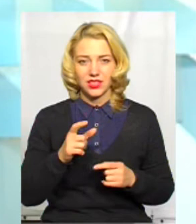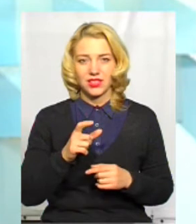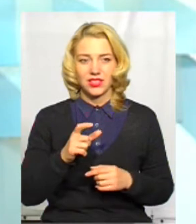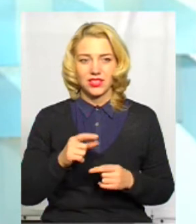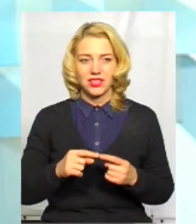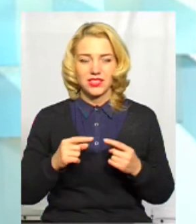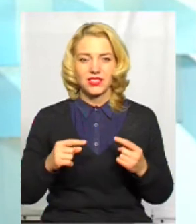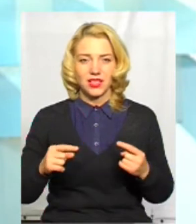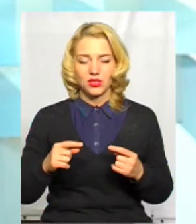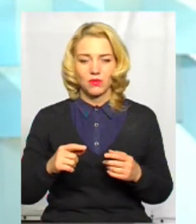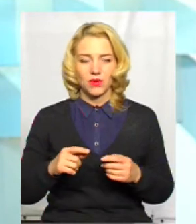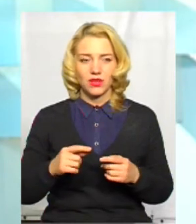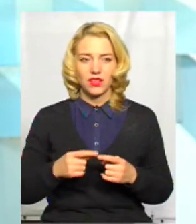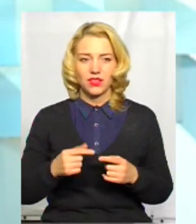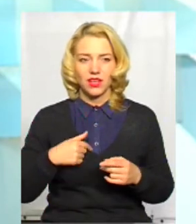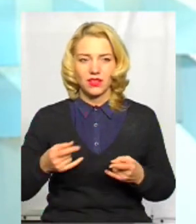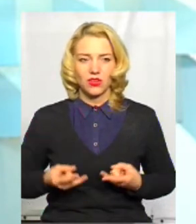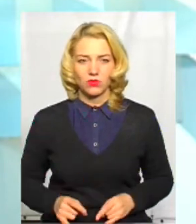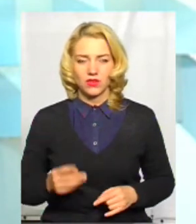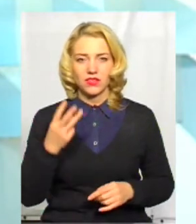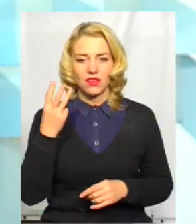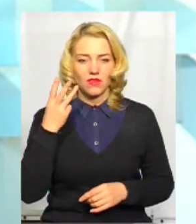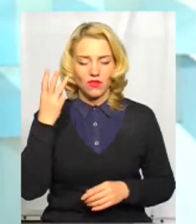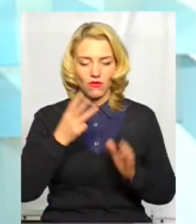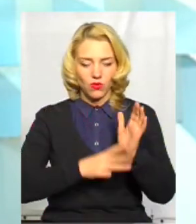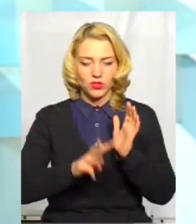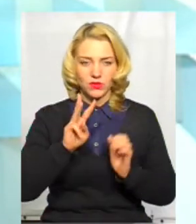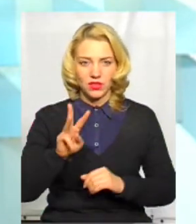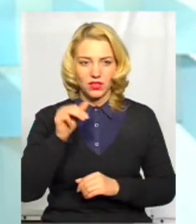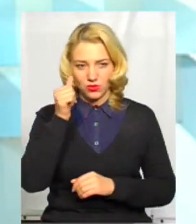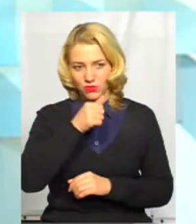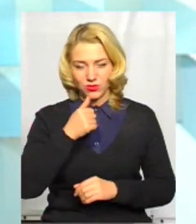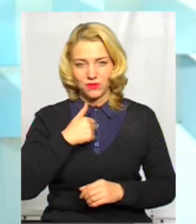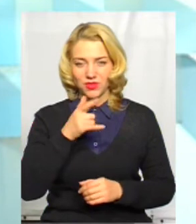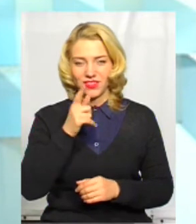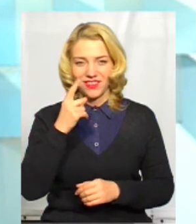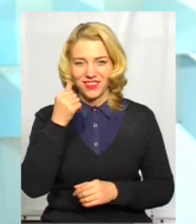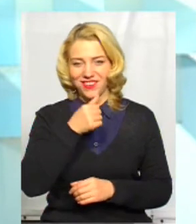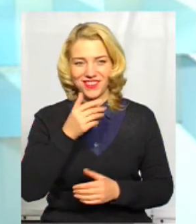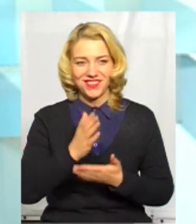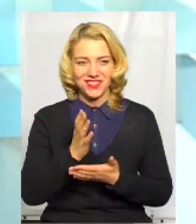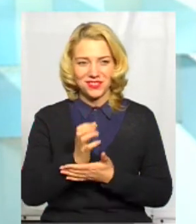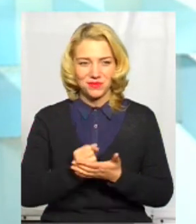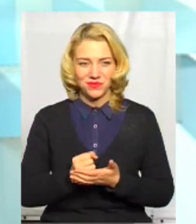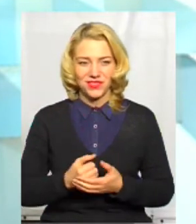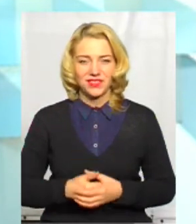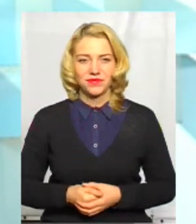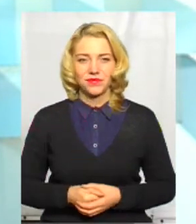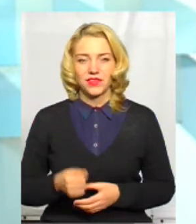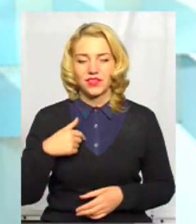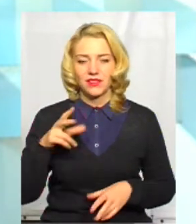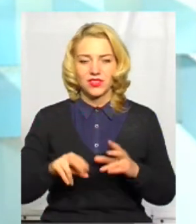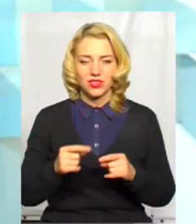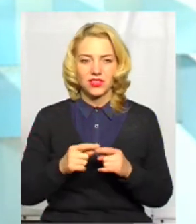газ інформації Хмельниччини. Я народився в 1983 році, тому в мене ще рік в принципі в запасі є. Це така важлива для мене все ж таки інформація,